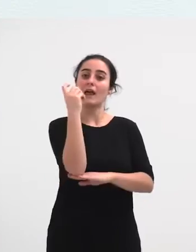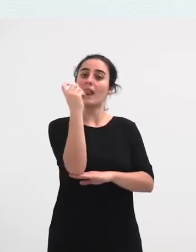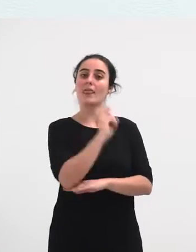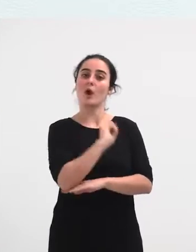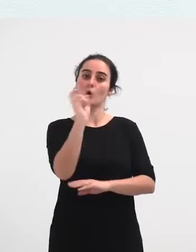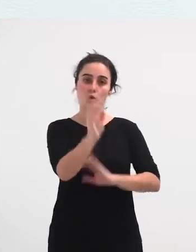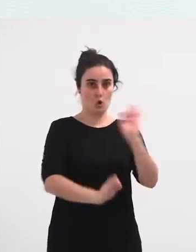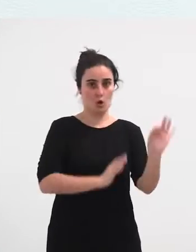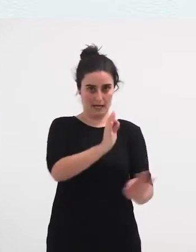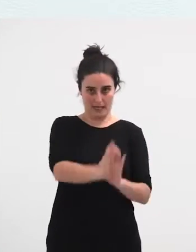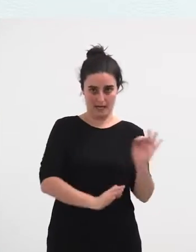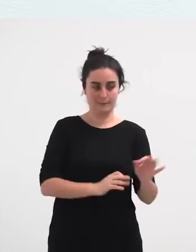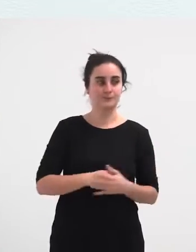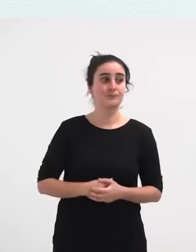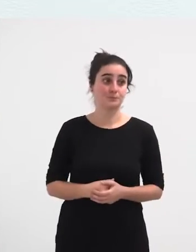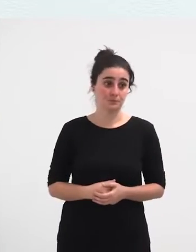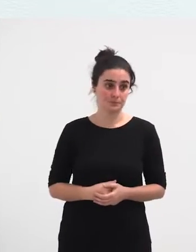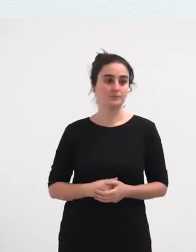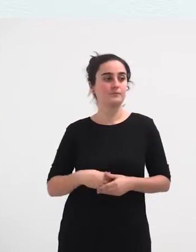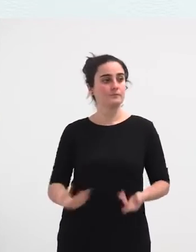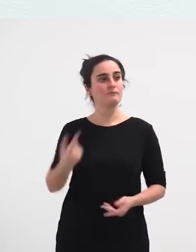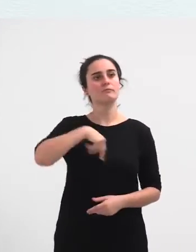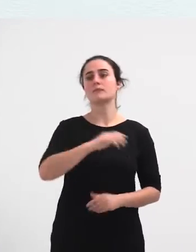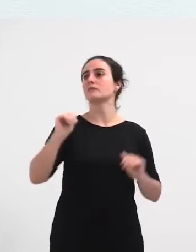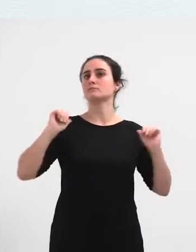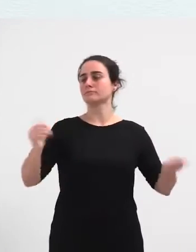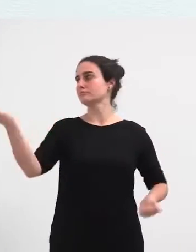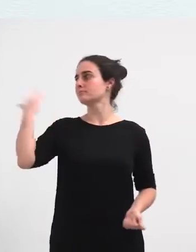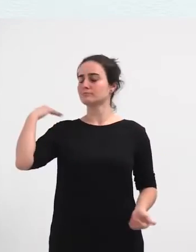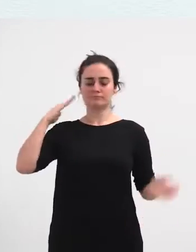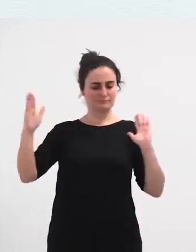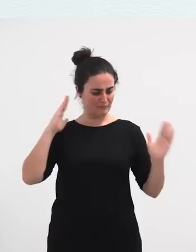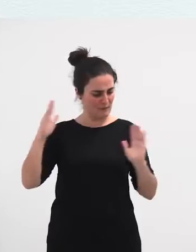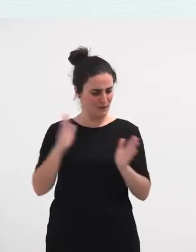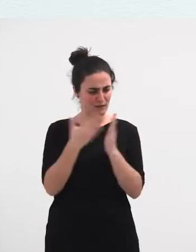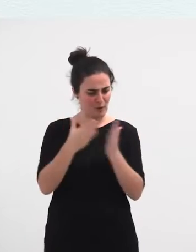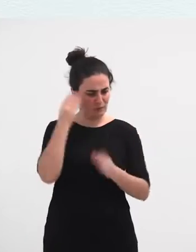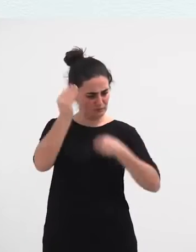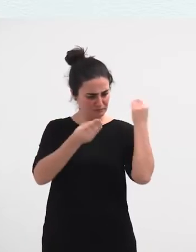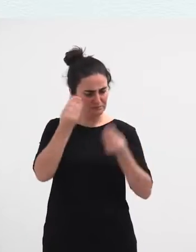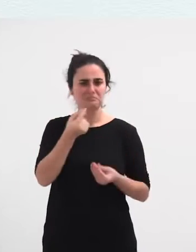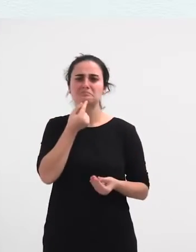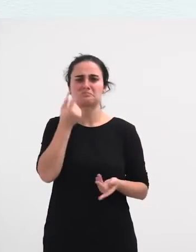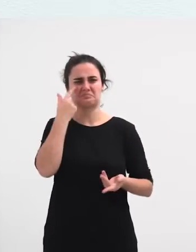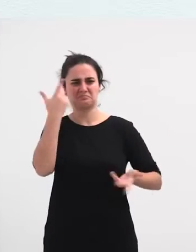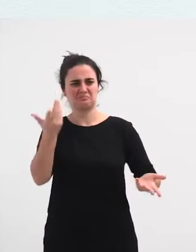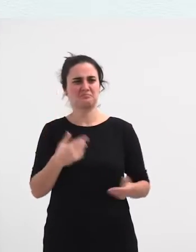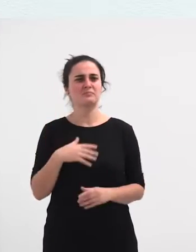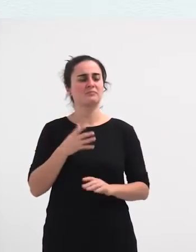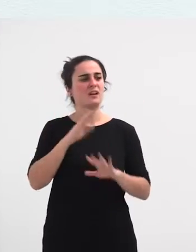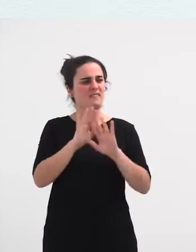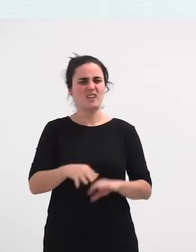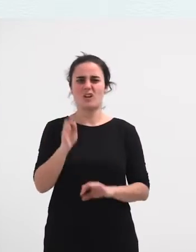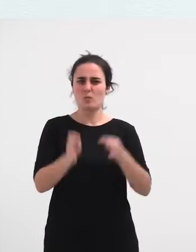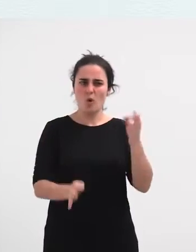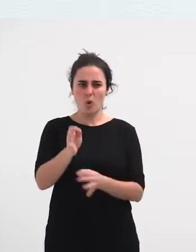Kau gukori bere garaian hasi gillenean liburuaz pentsatzen eta nola da posible epaitegiek